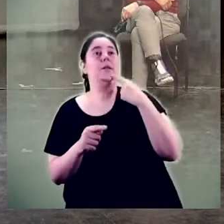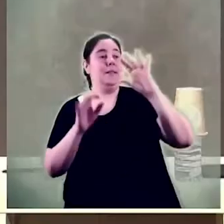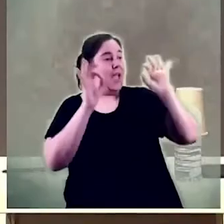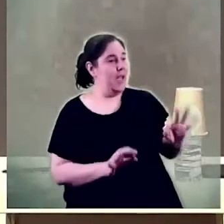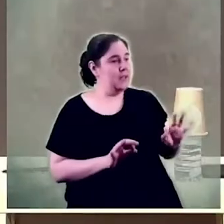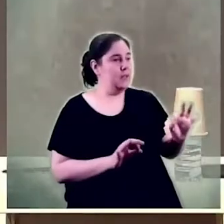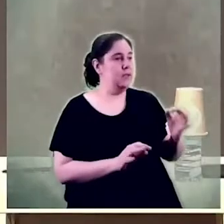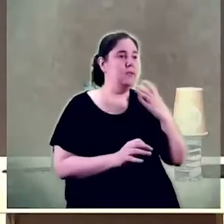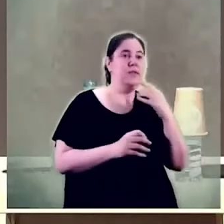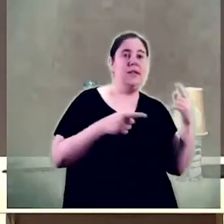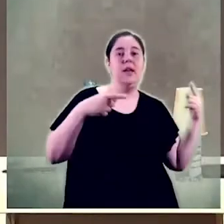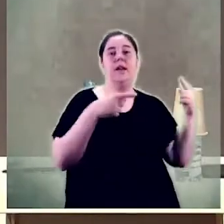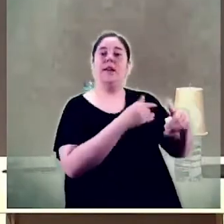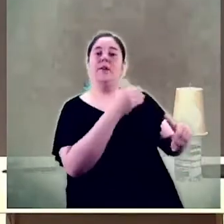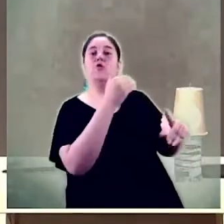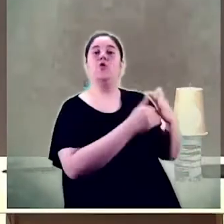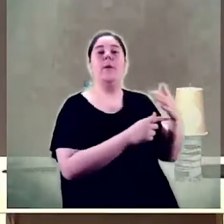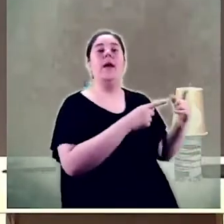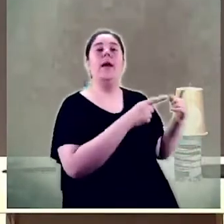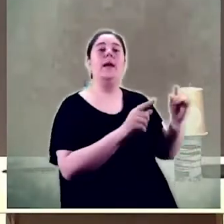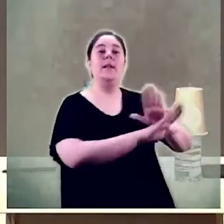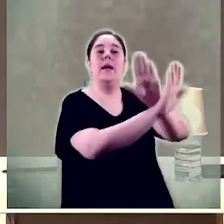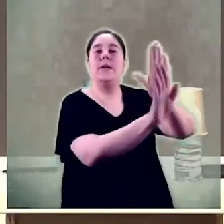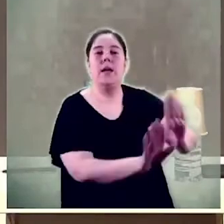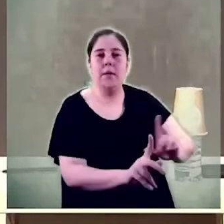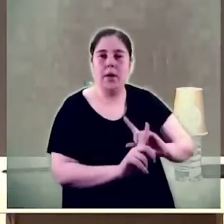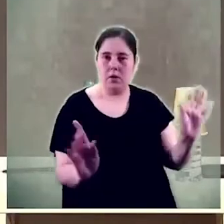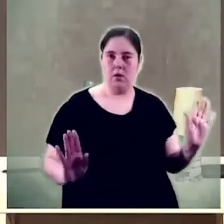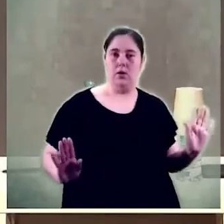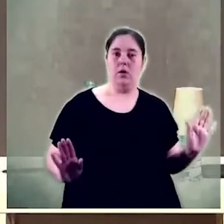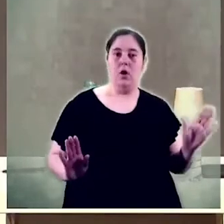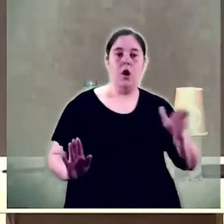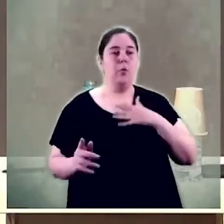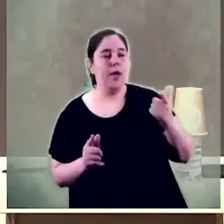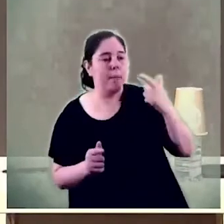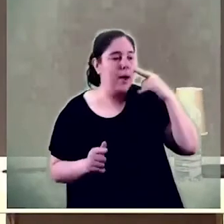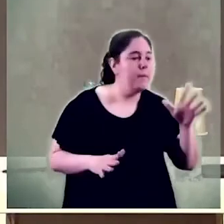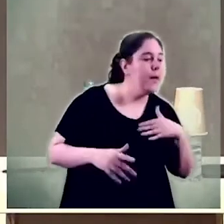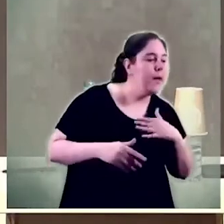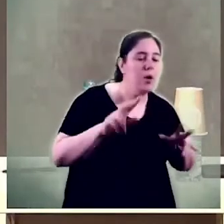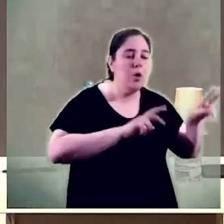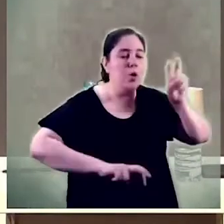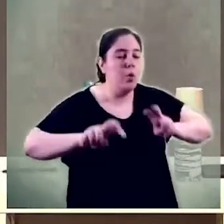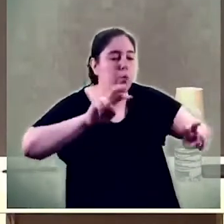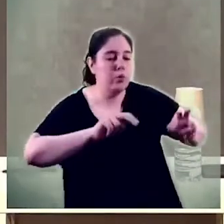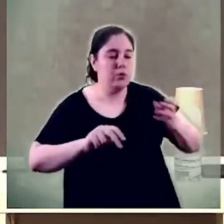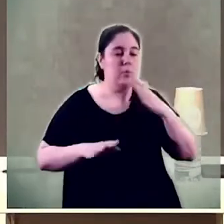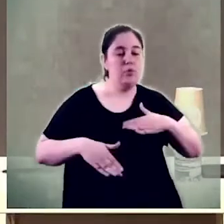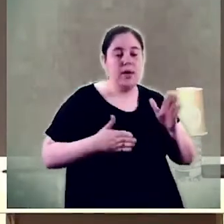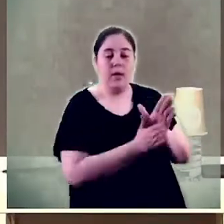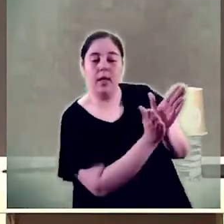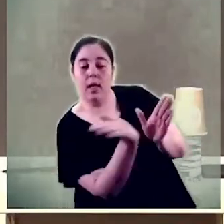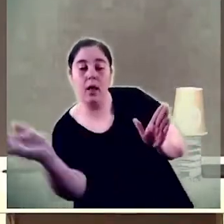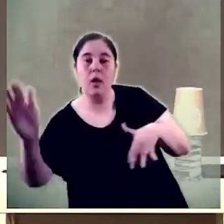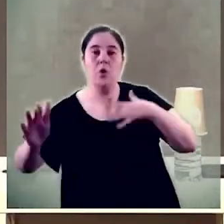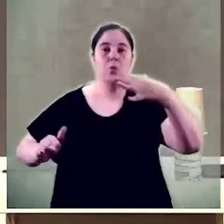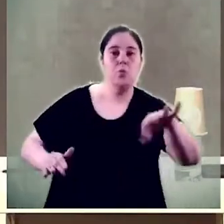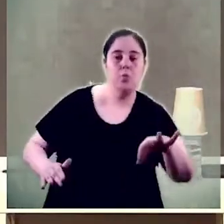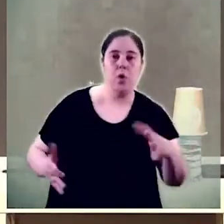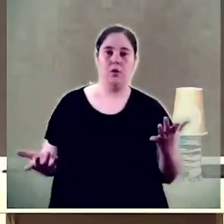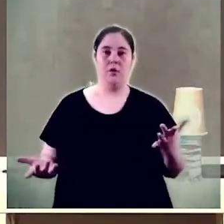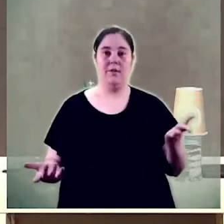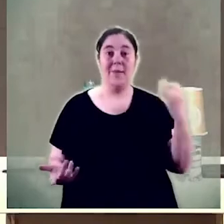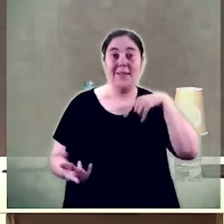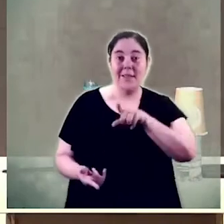havien dit hi ha un riu que comença al principi no podem fer veipassos podem buscar podem aportar nous corrents i jo crec que això és